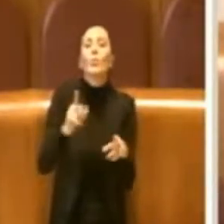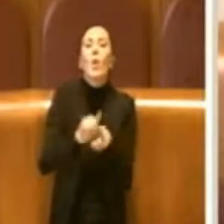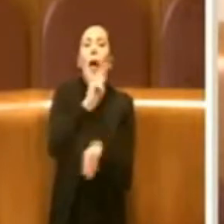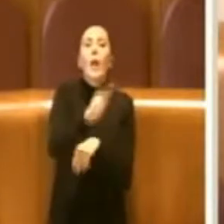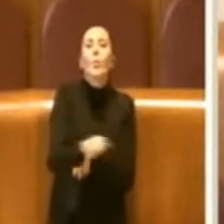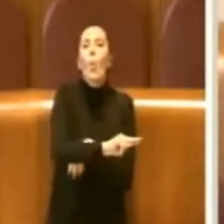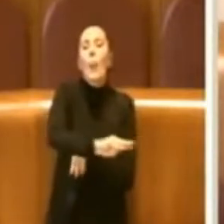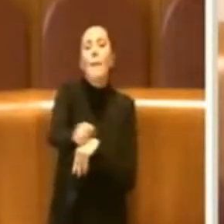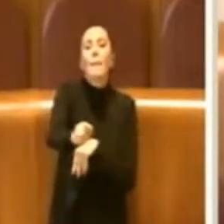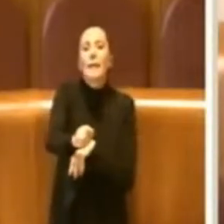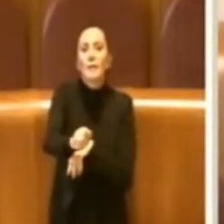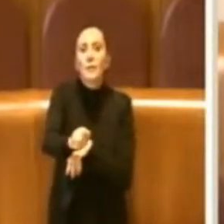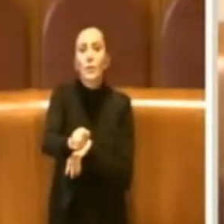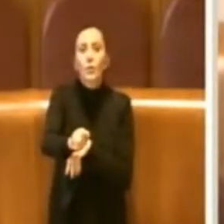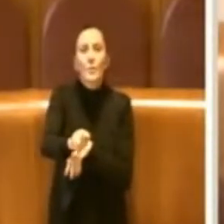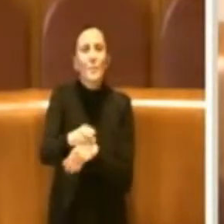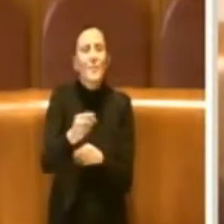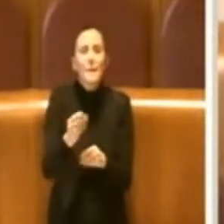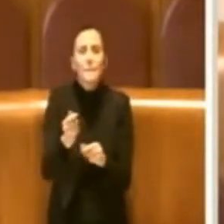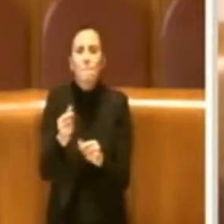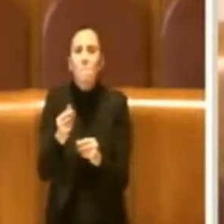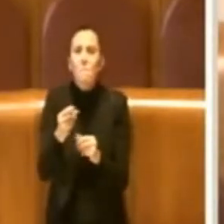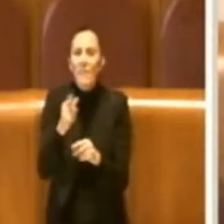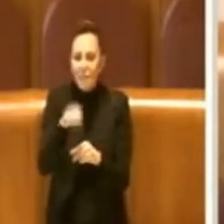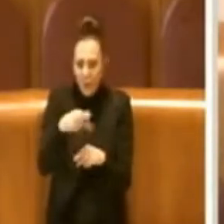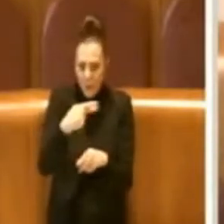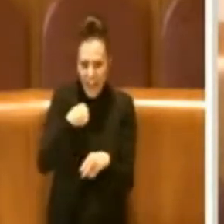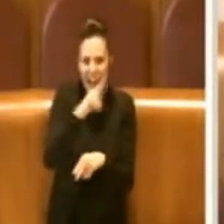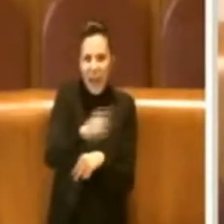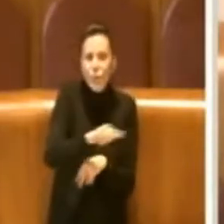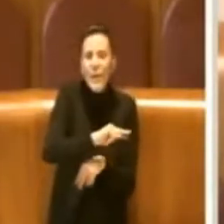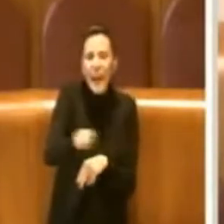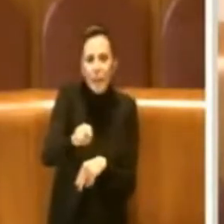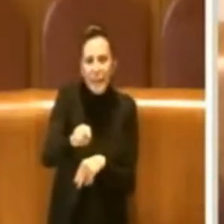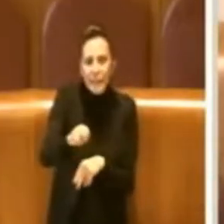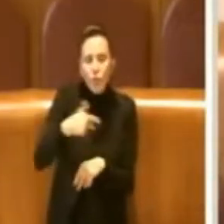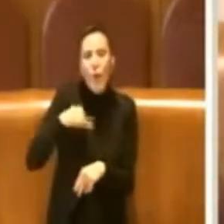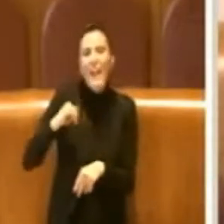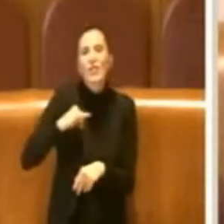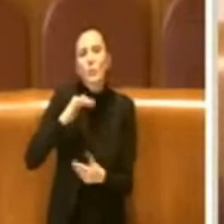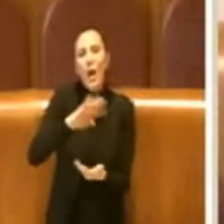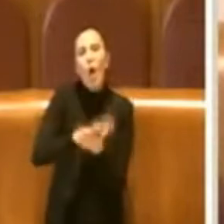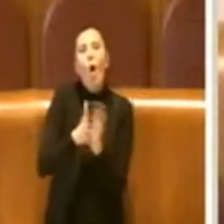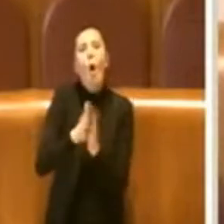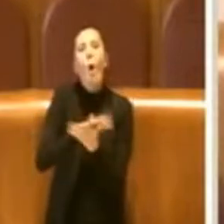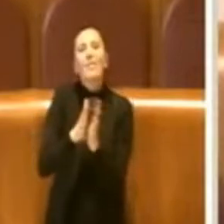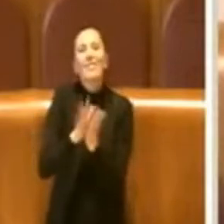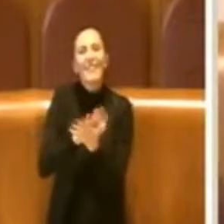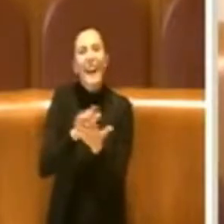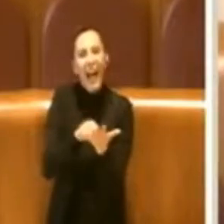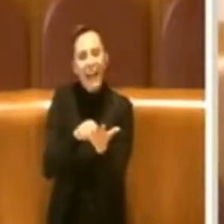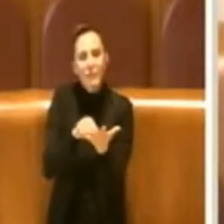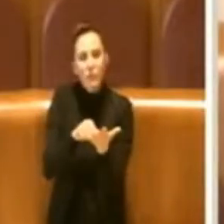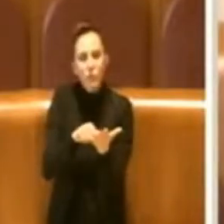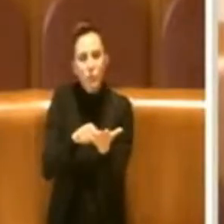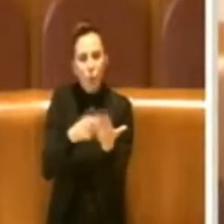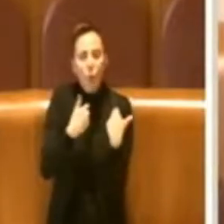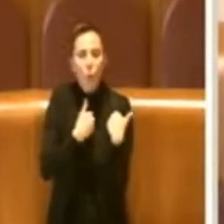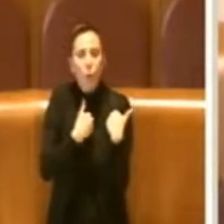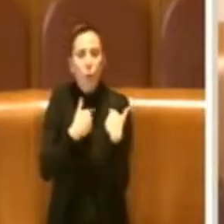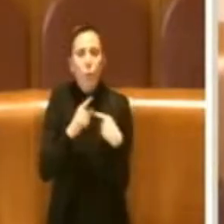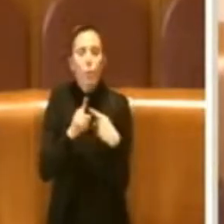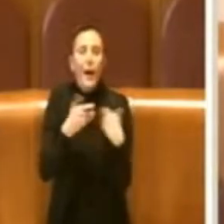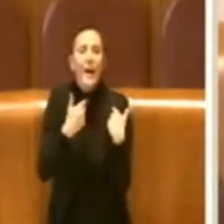il recesso anticipato, la recessione del contratto, come mi insegna il consigliere Figlio Meni, del